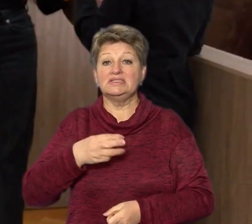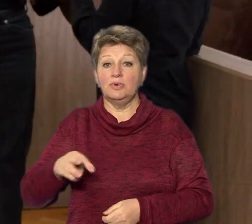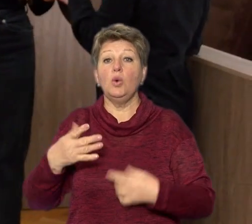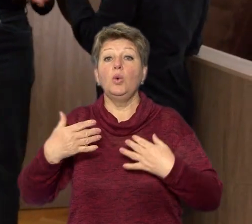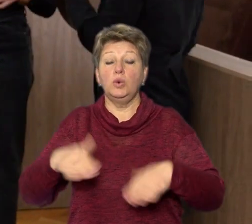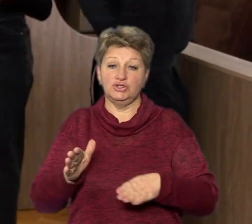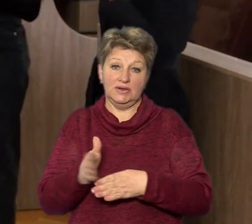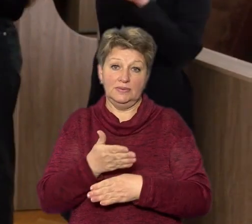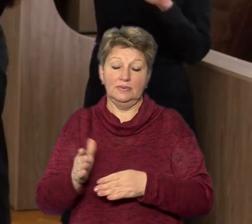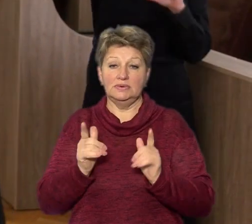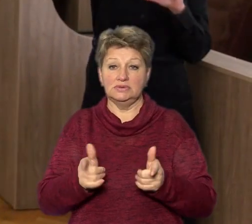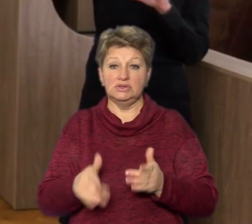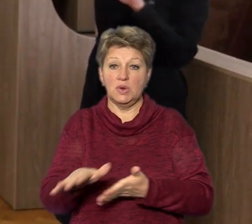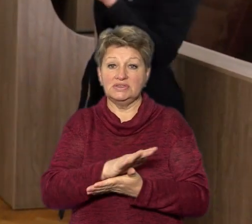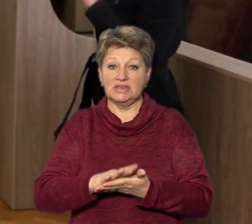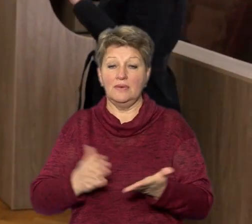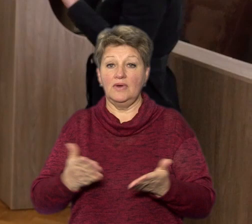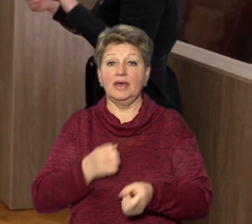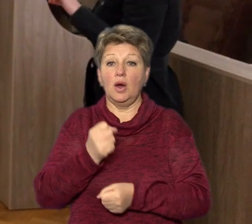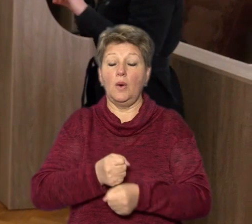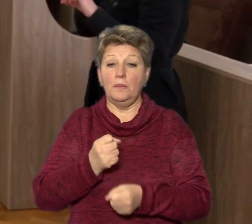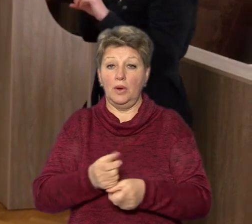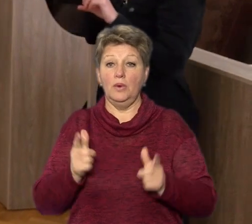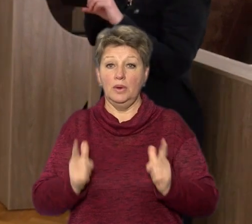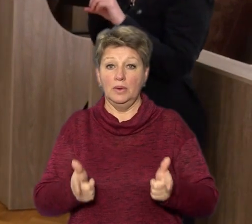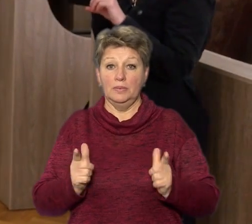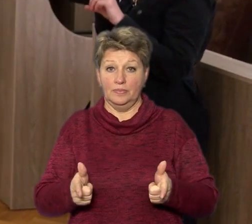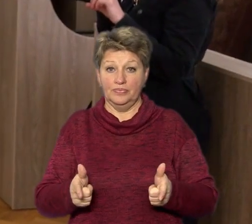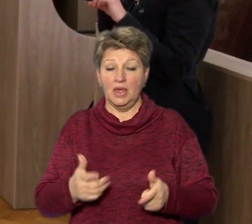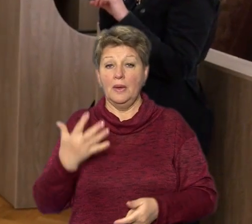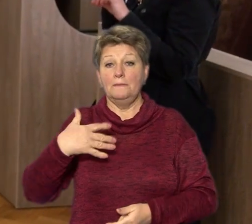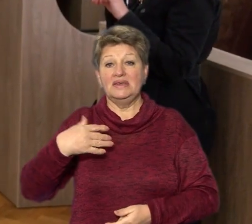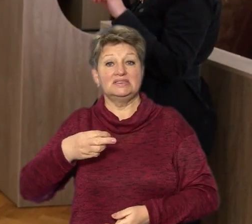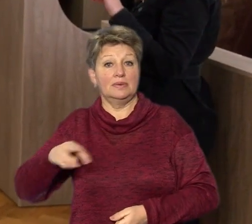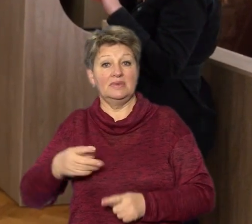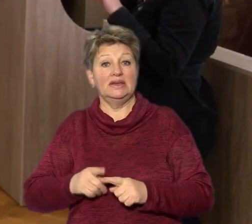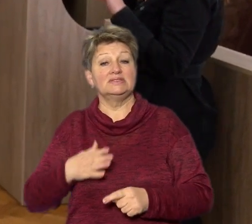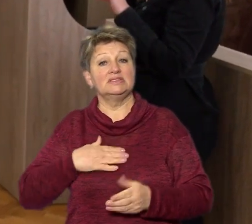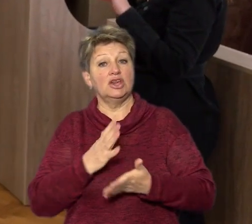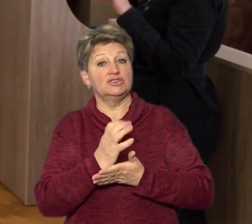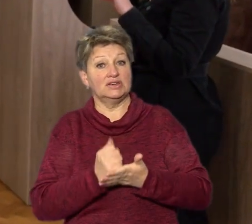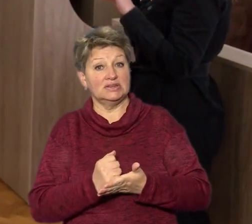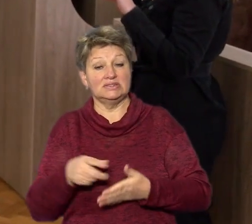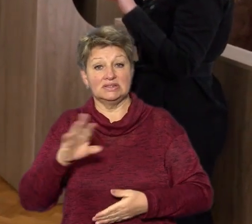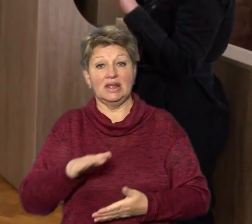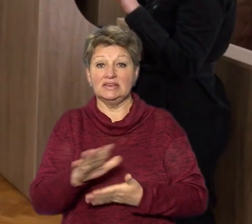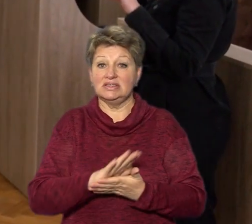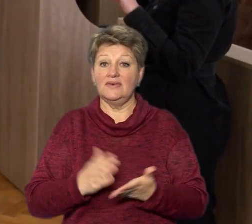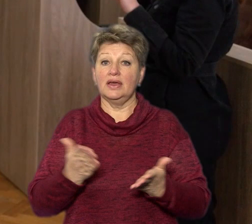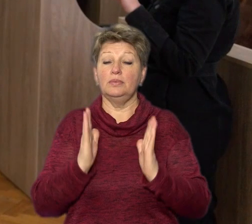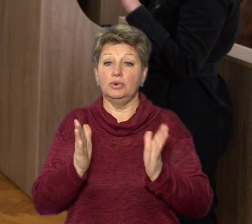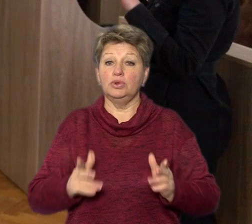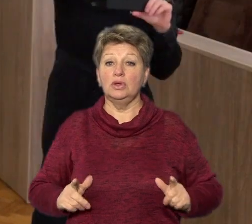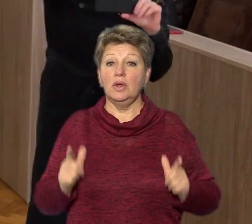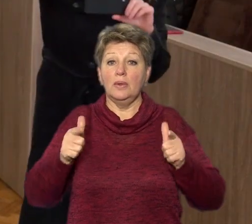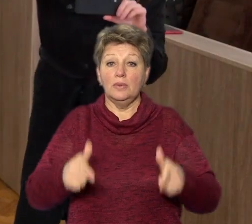Згідно заявок, які опрацьовані і погоджені оба. 50 мільйонів – це наш резерв для тих заявок, які будуть надходити